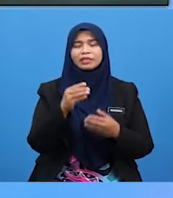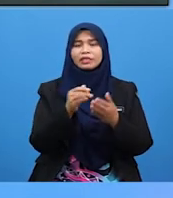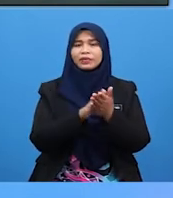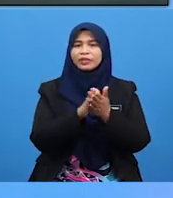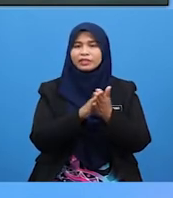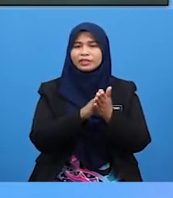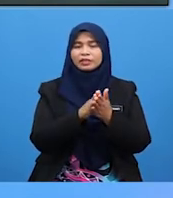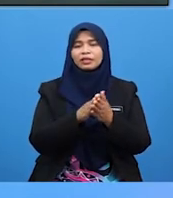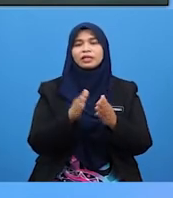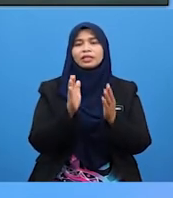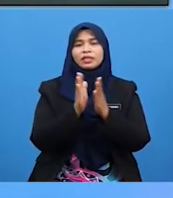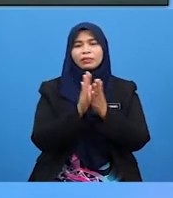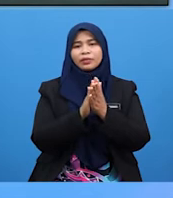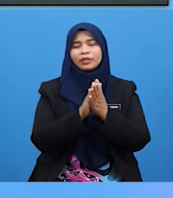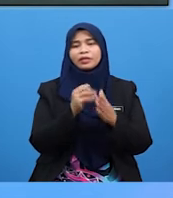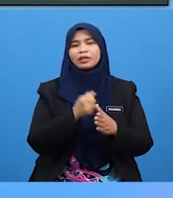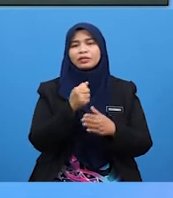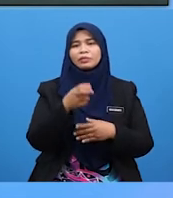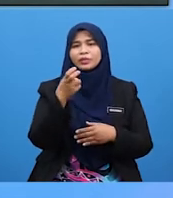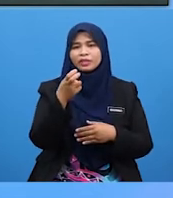tepukan dan ketukan.